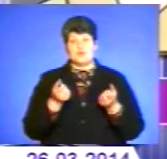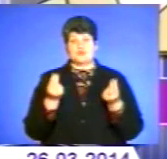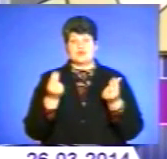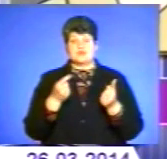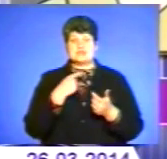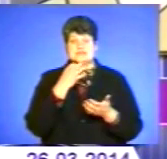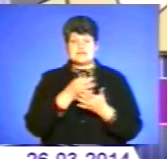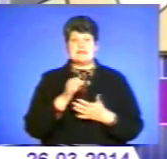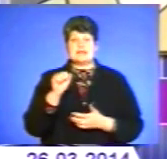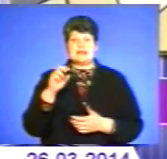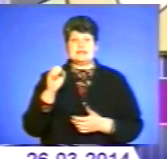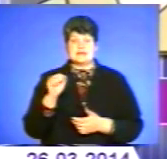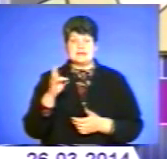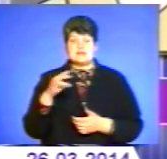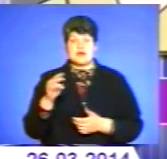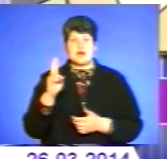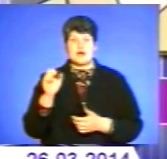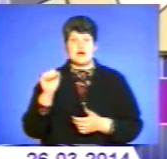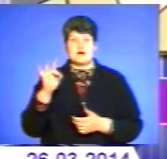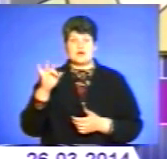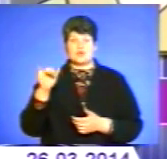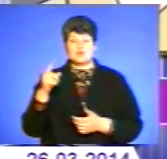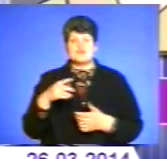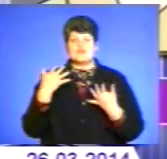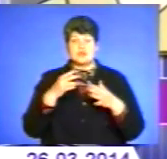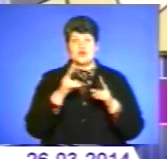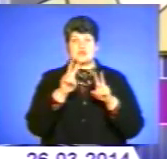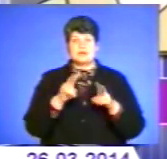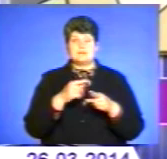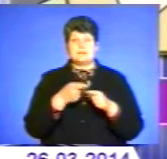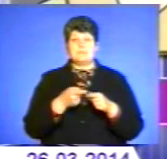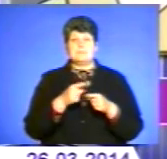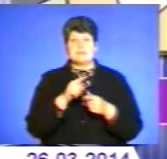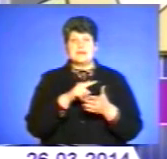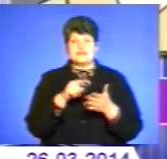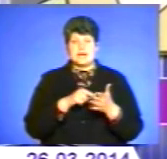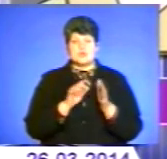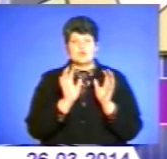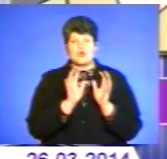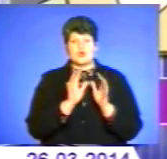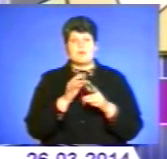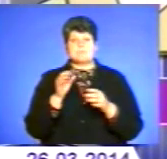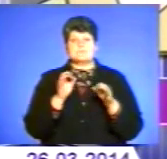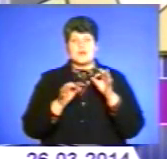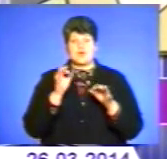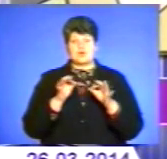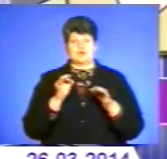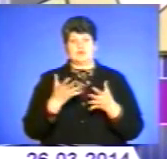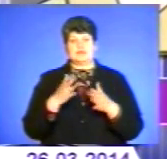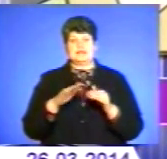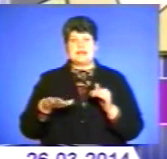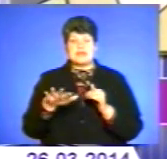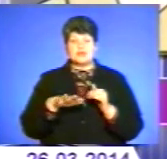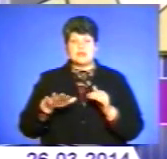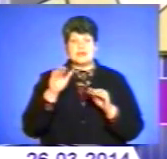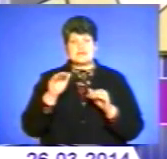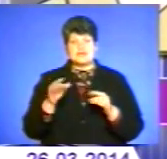Андре Каруц. Вже в перший день семінару розглянули питання природоохоронних територій на міжнародному, регіональному, державному і місцевому